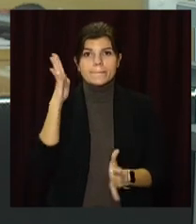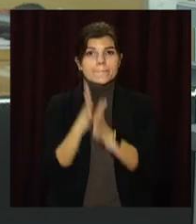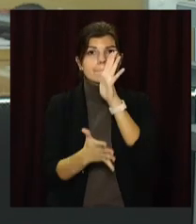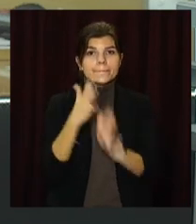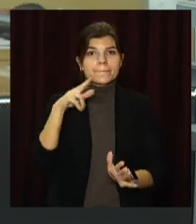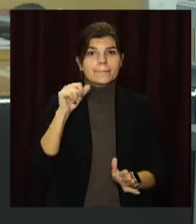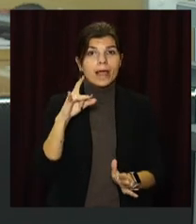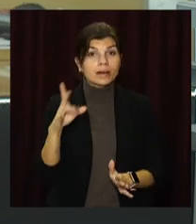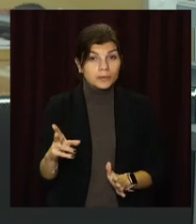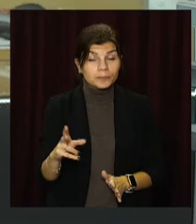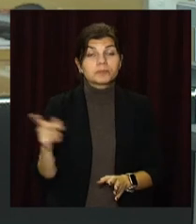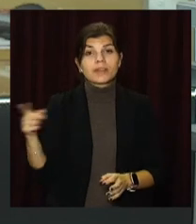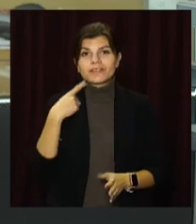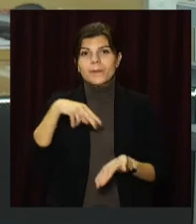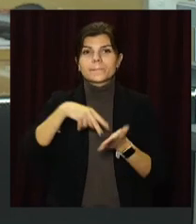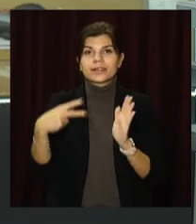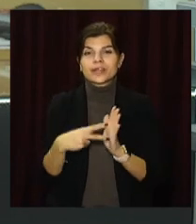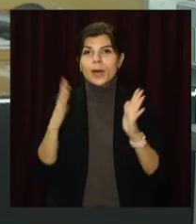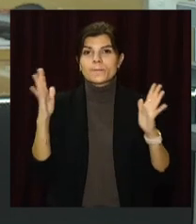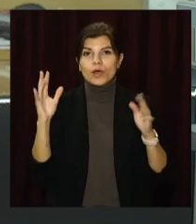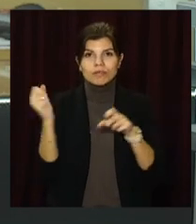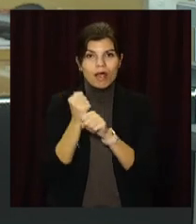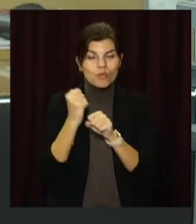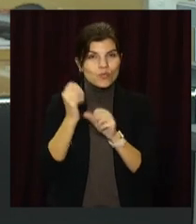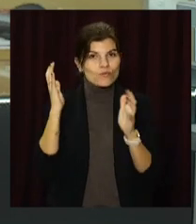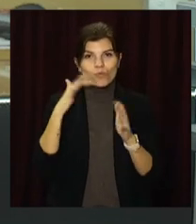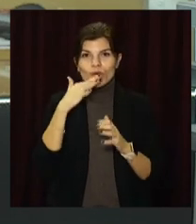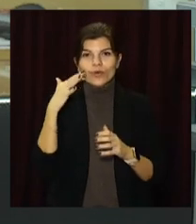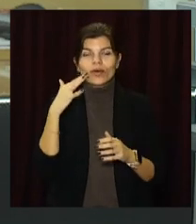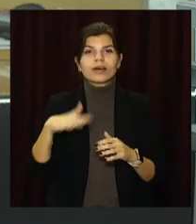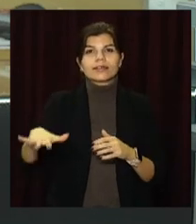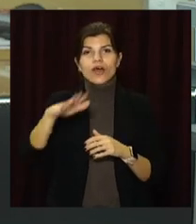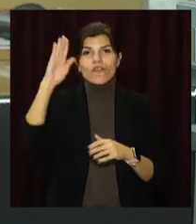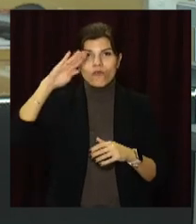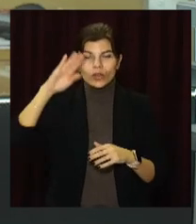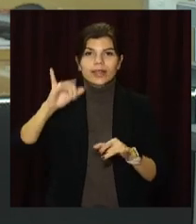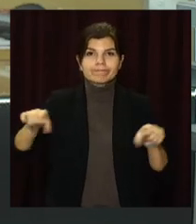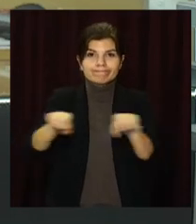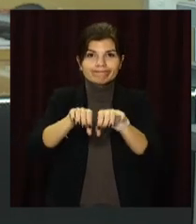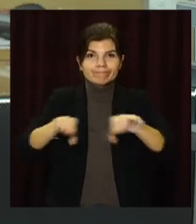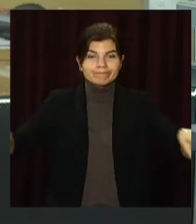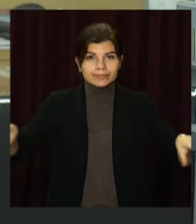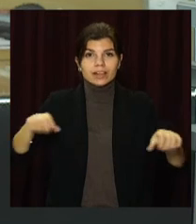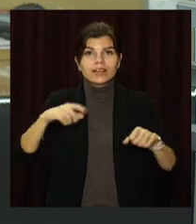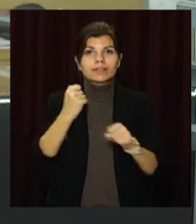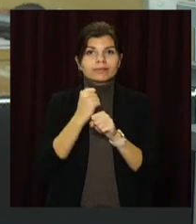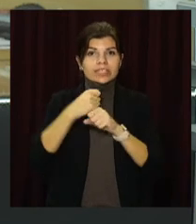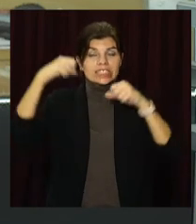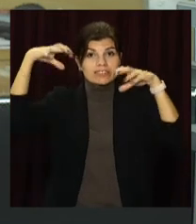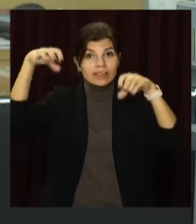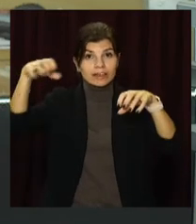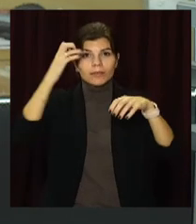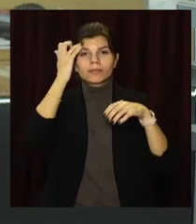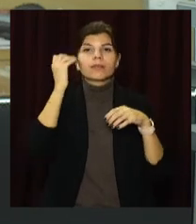зазначають у міськраді, адже запланований великий обсяг робіт. Прокладуть мережу води та каналізації, змонтують освітлення.